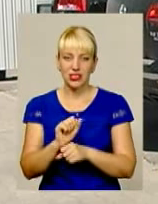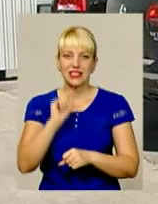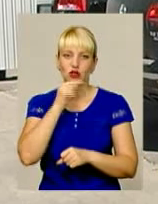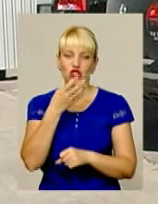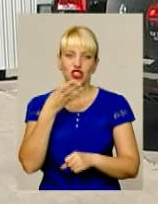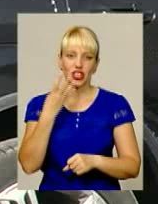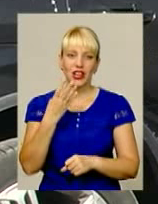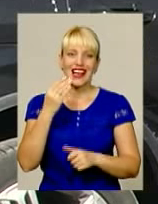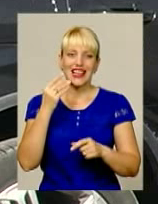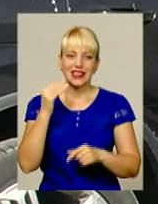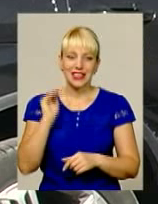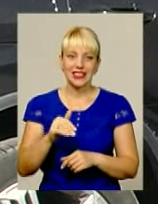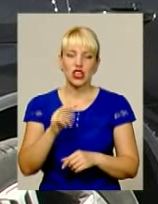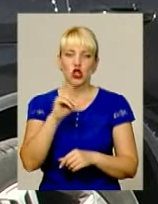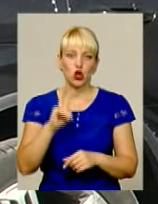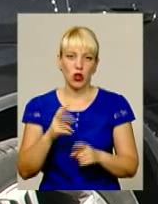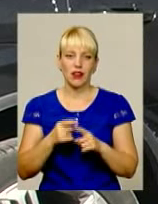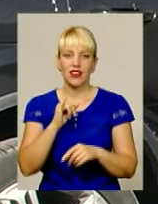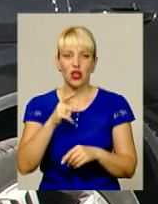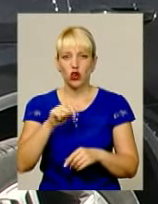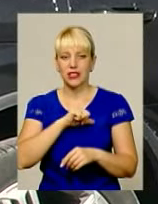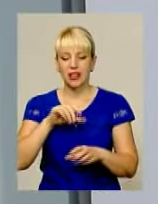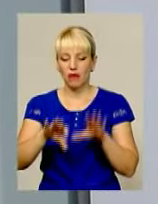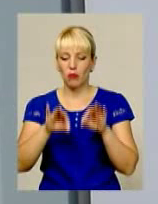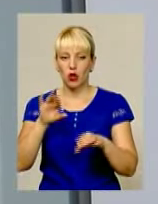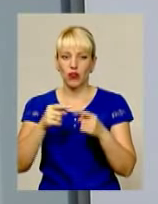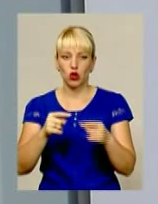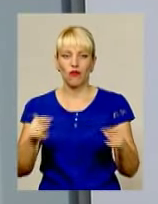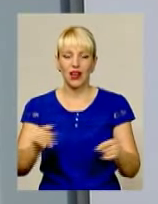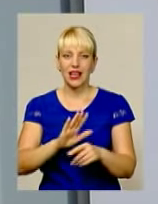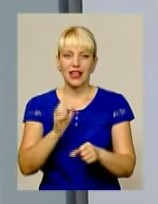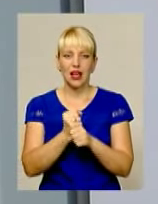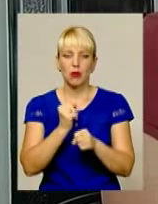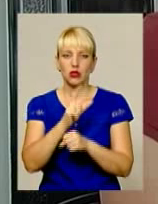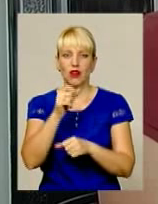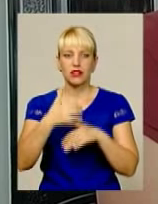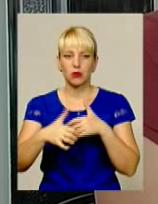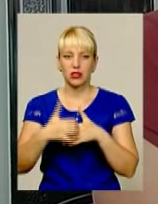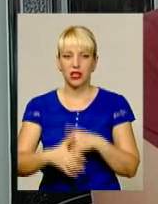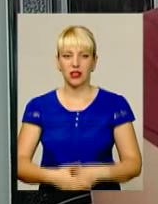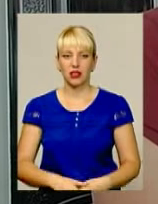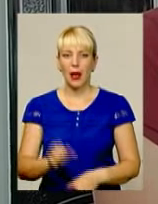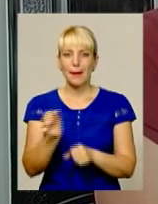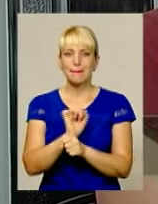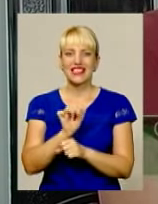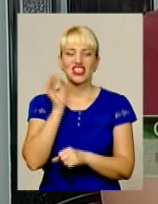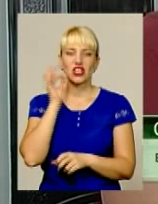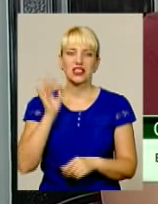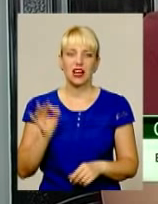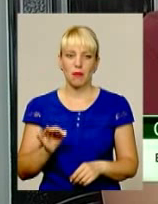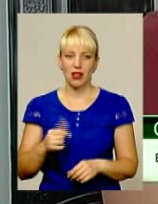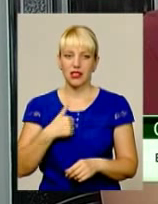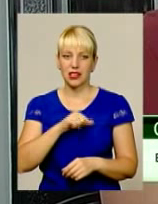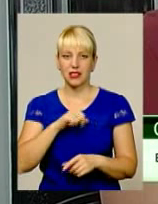тисяч доларів. Окрім того, каже, мав можливість особисто вибрати товар і не працювати з посередником. Машина з Германії, я